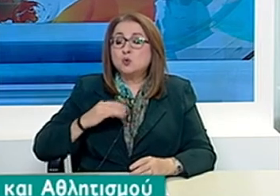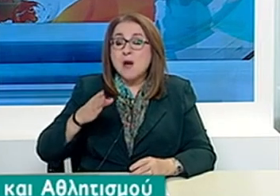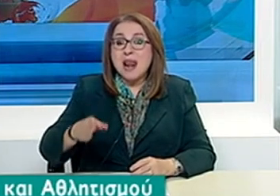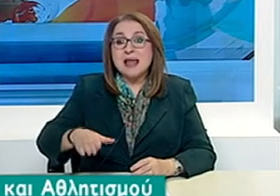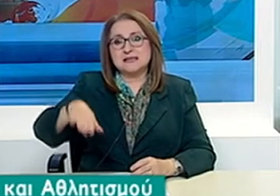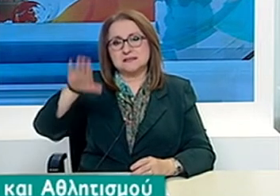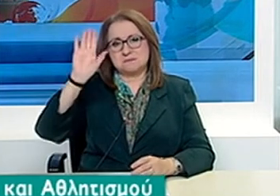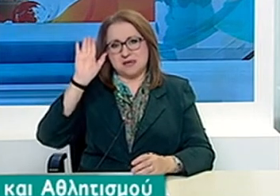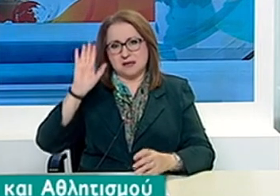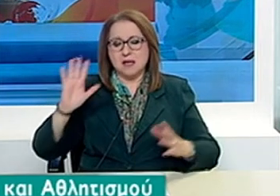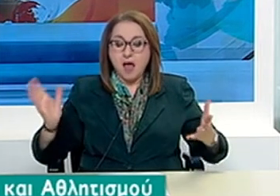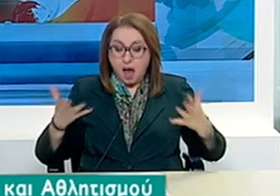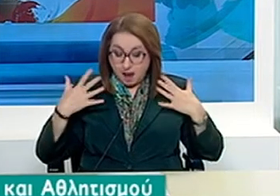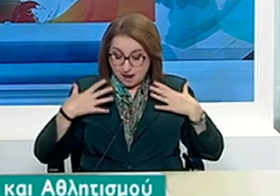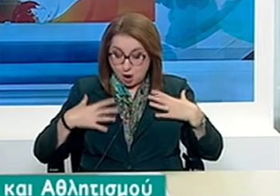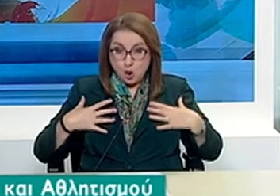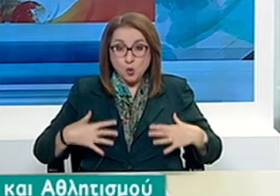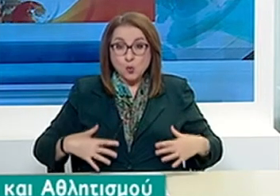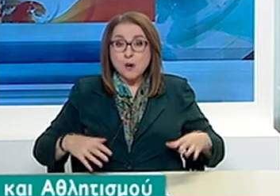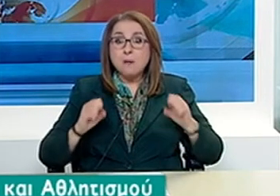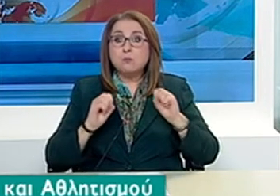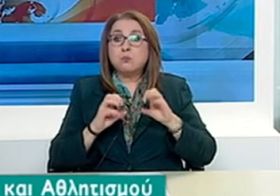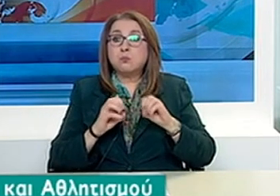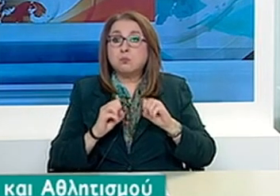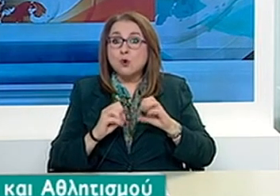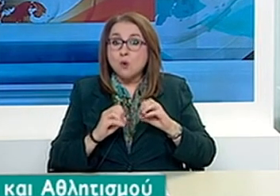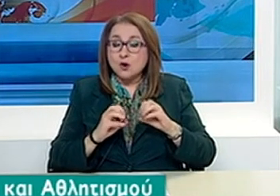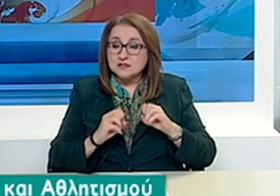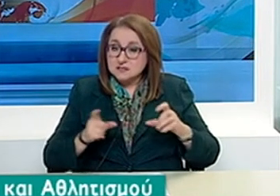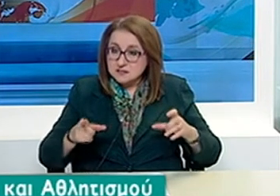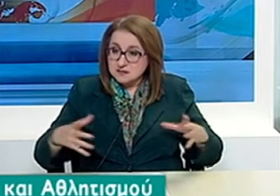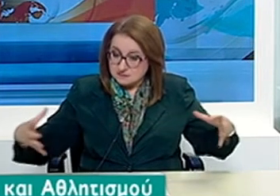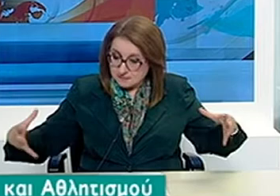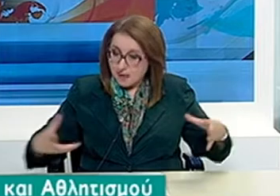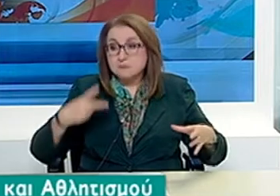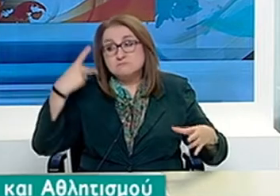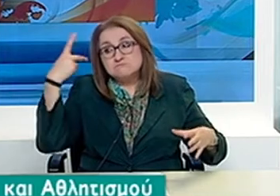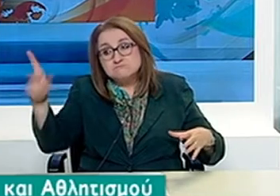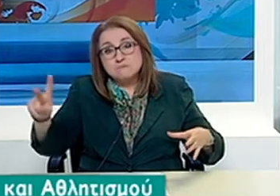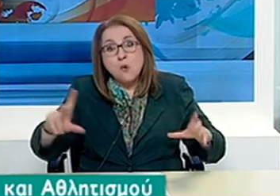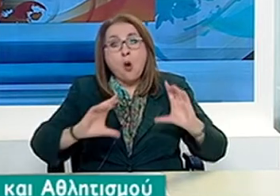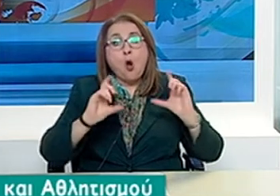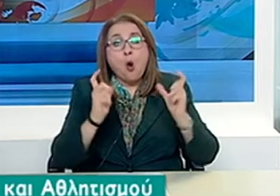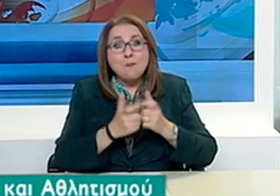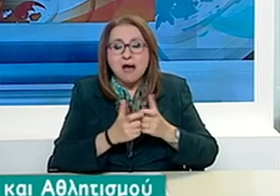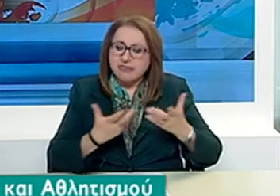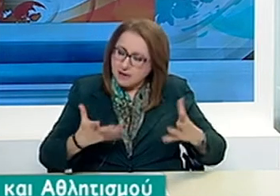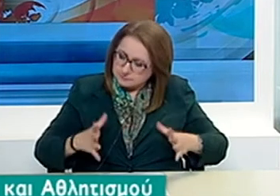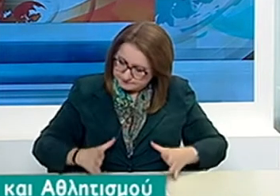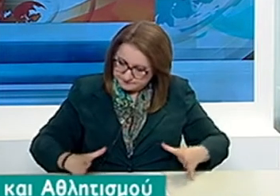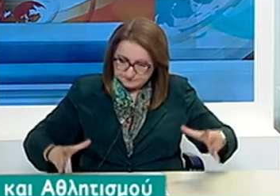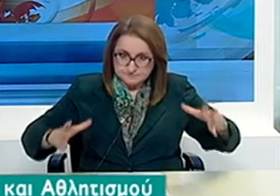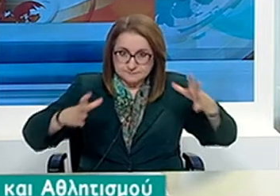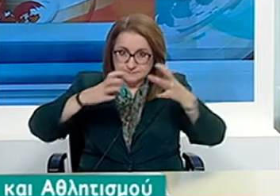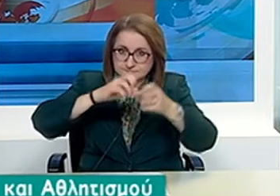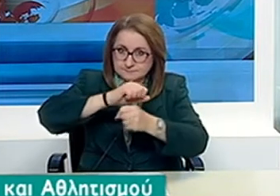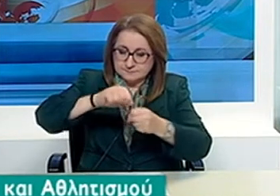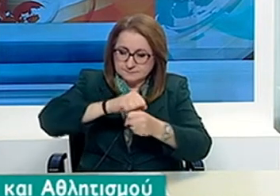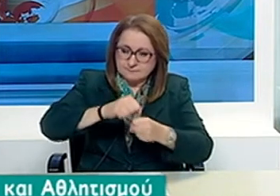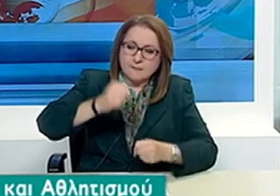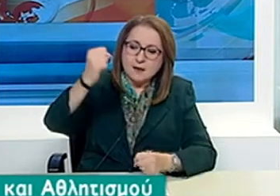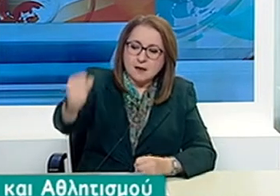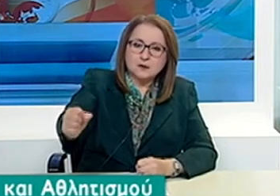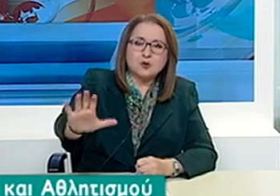Αν τα λούχα προπόνησης απολυμένονται από την ομάδα τα βάζουμε σε μια ιδοτοδιαπερατή ή τσάντα και τα αφήνουμε στη μέρημνα του